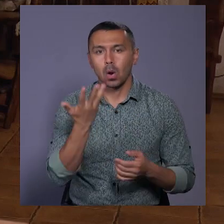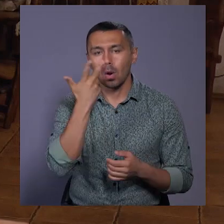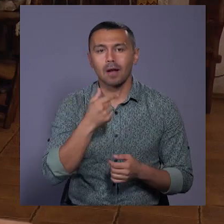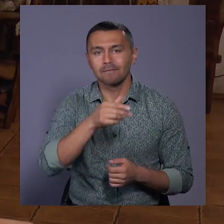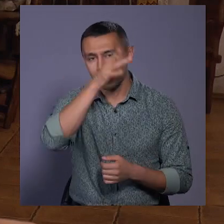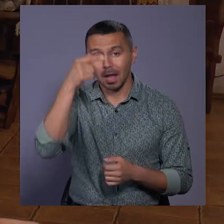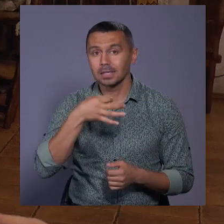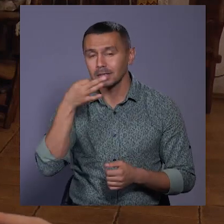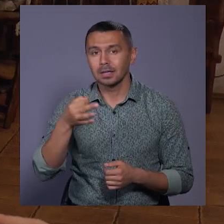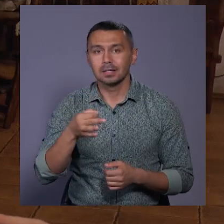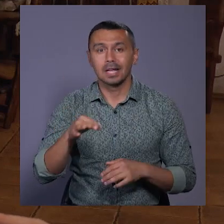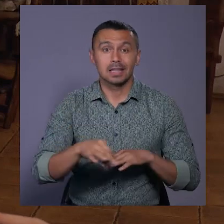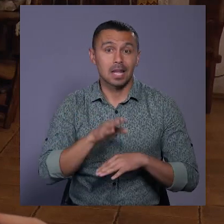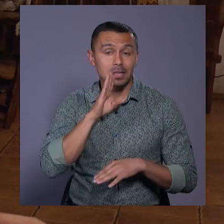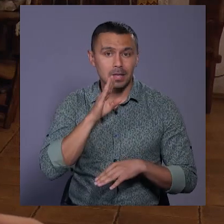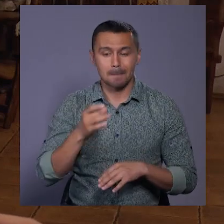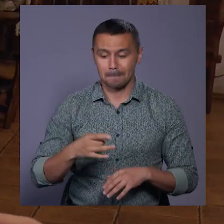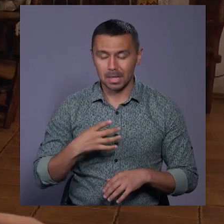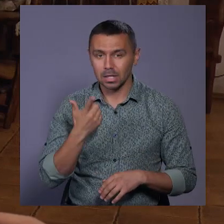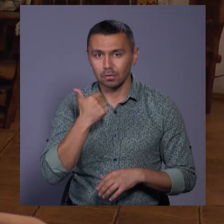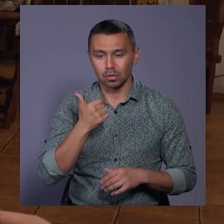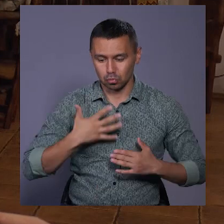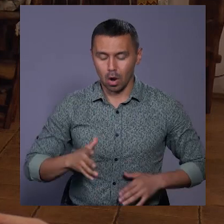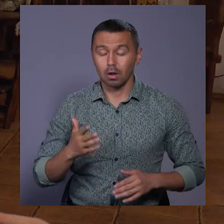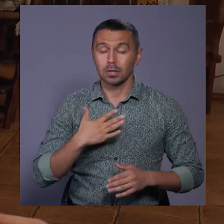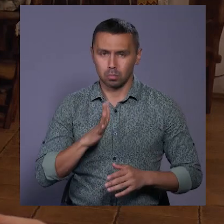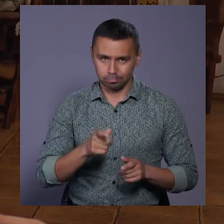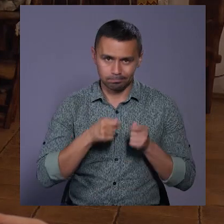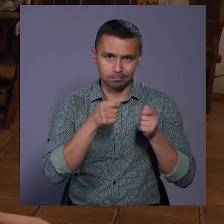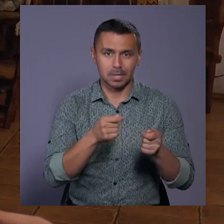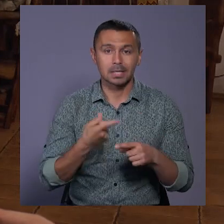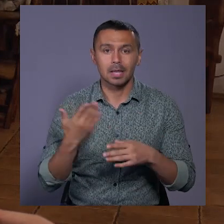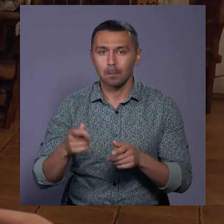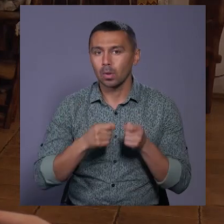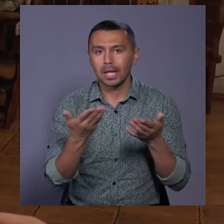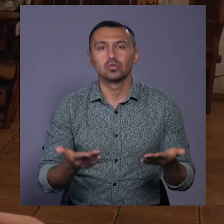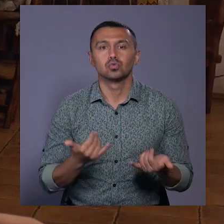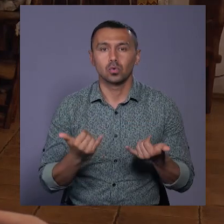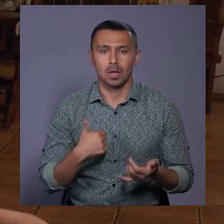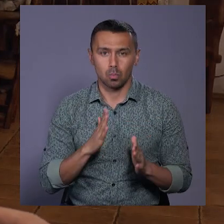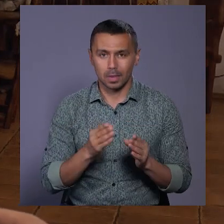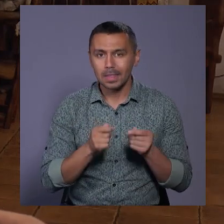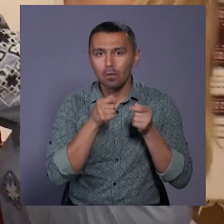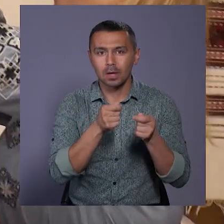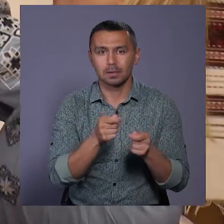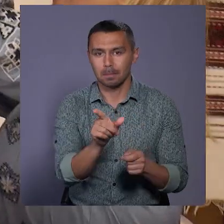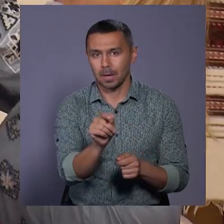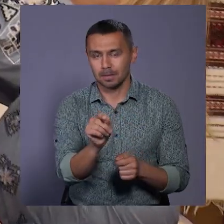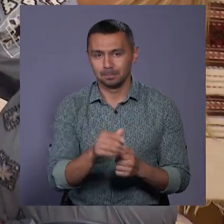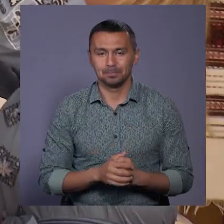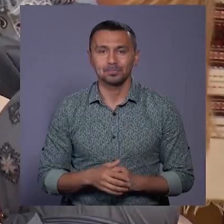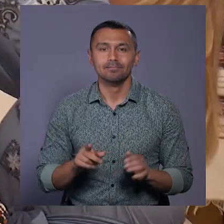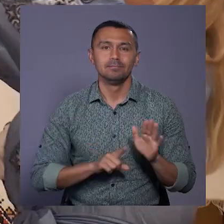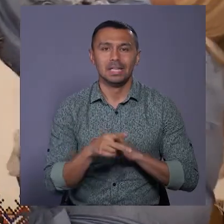весілля? Я говорю, вона речена і біле-червона сукня. Від мене буде подарунок. І оце її подарунок, який сьогодні я буду здарувати молодятам. З